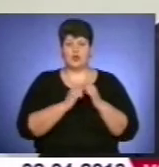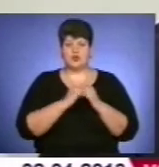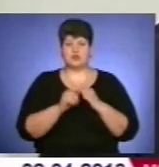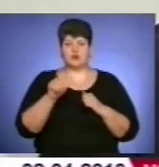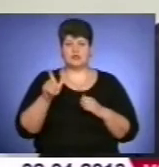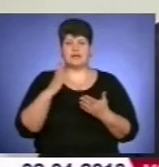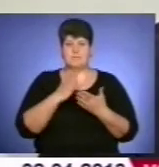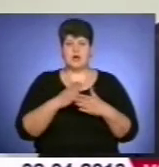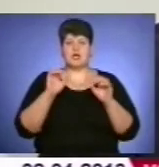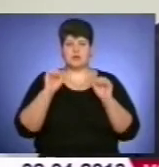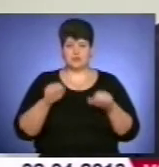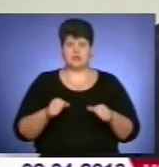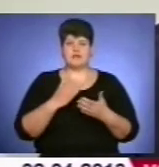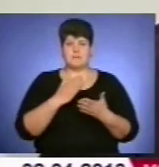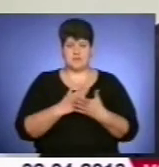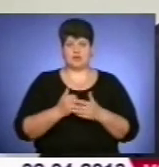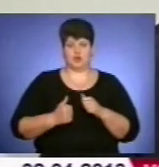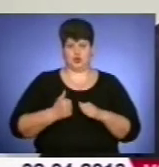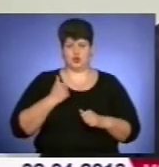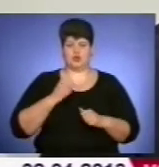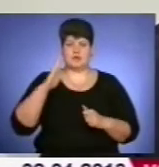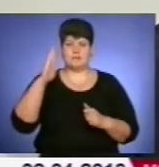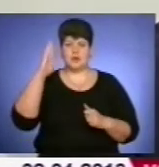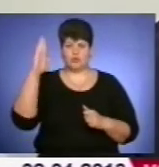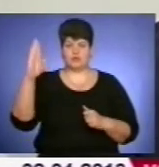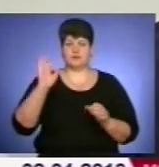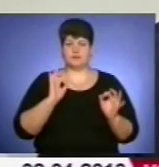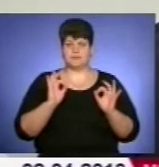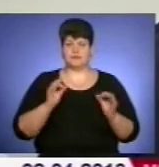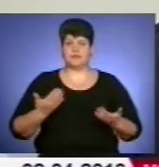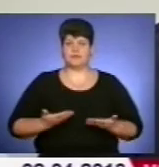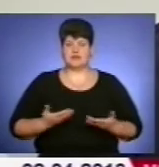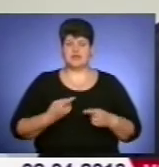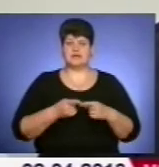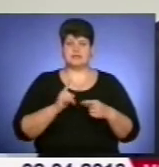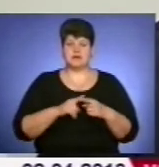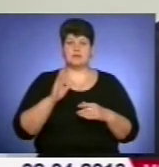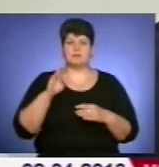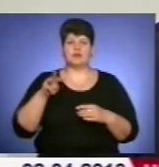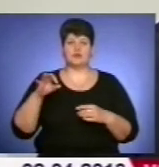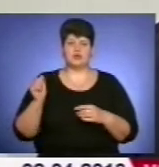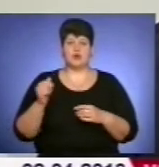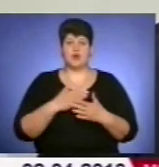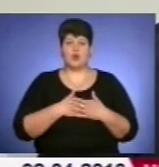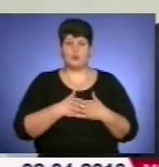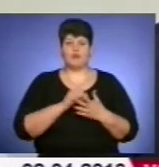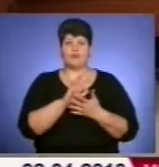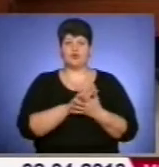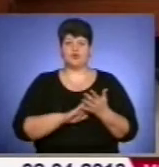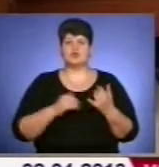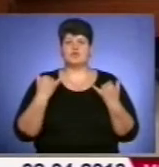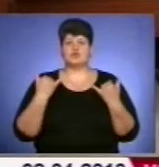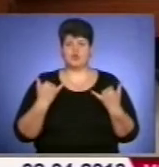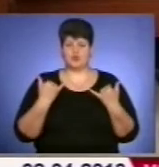можливість мати достойне майбутнє, достойне життя. Ця метода любові, вона продовжується і сьогодні.